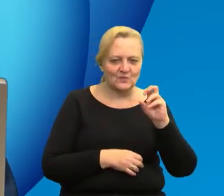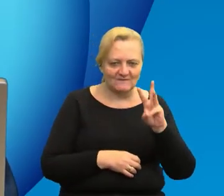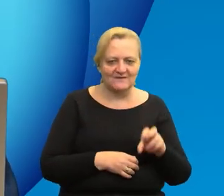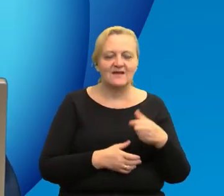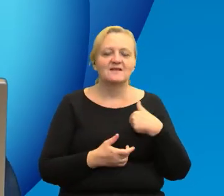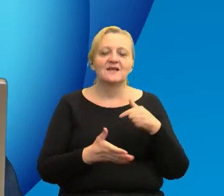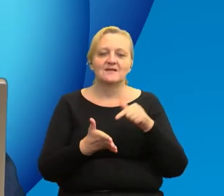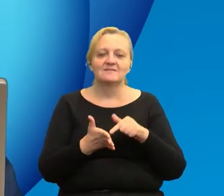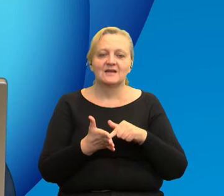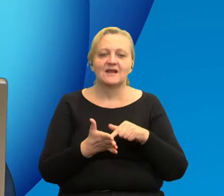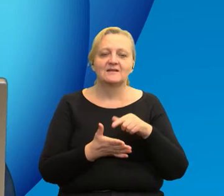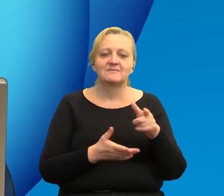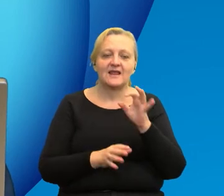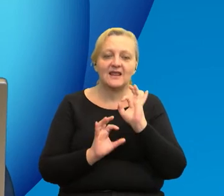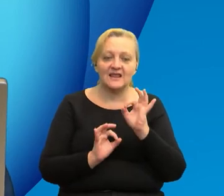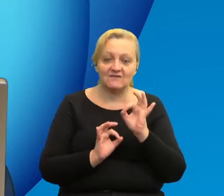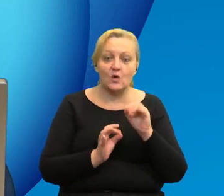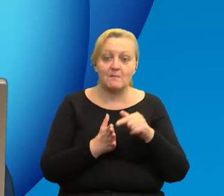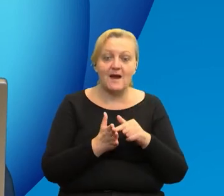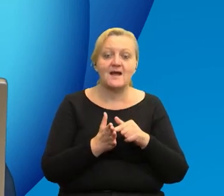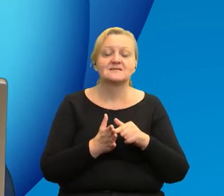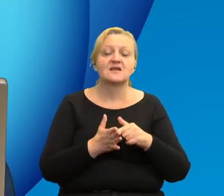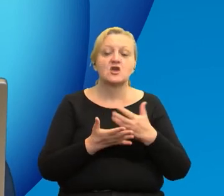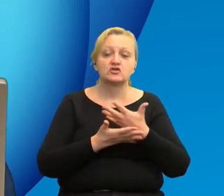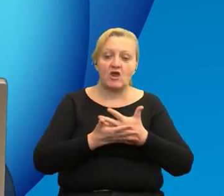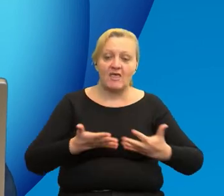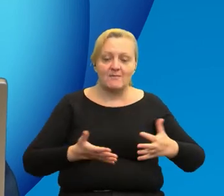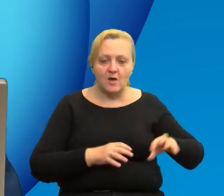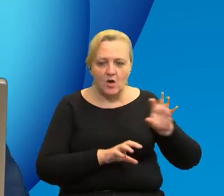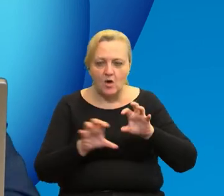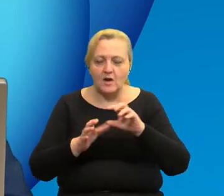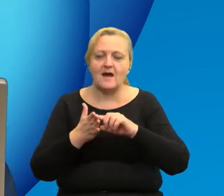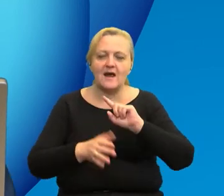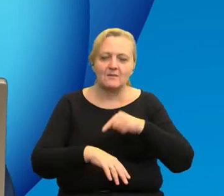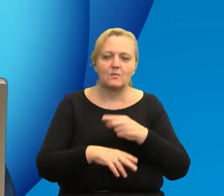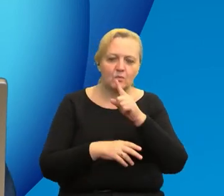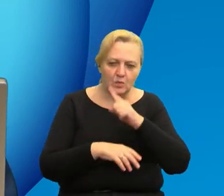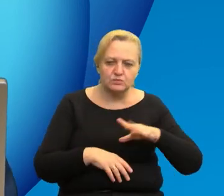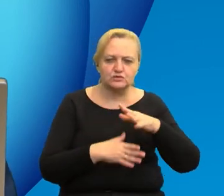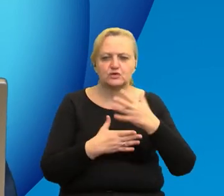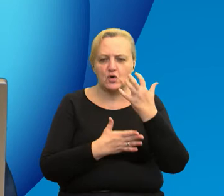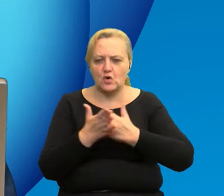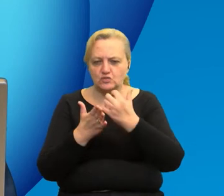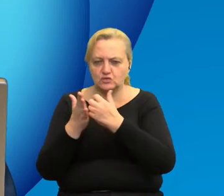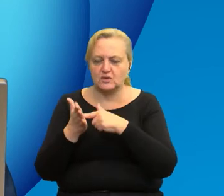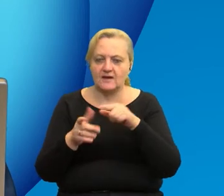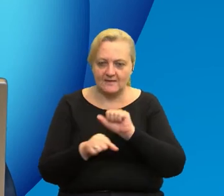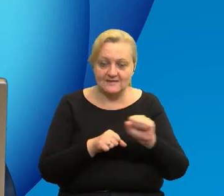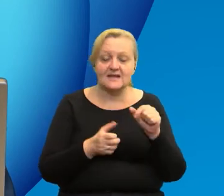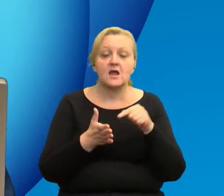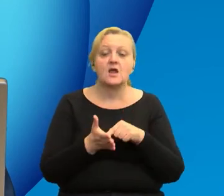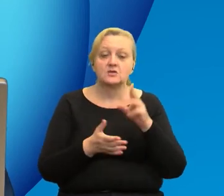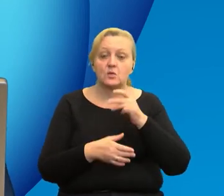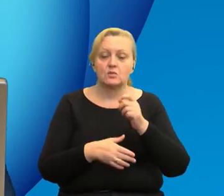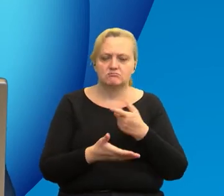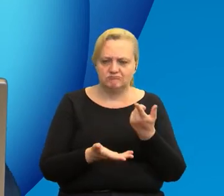Dane właśnie z obserwacji Ziemi są wykorzystywane głównie przez administrację publiczną, przez instytucje publiczne. Czy Pana zdaniem,